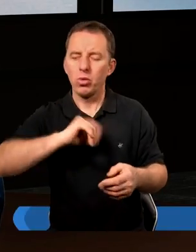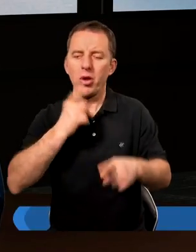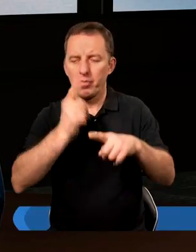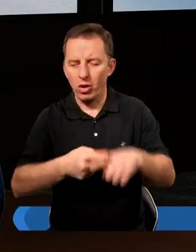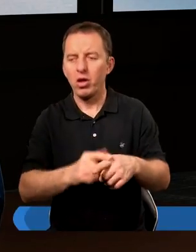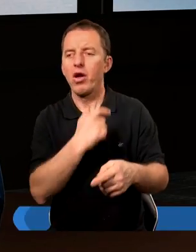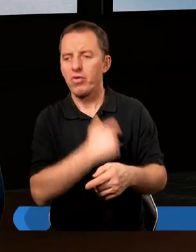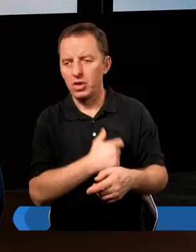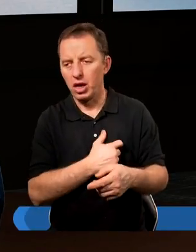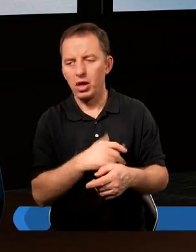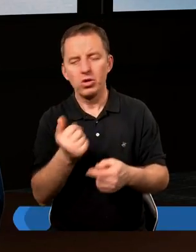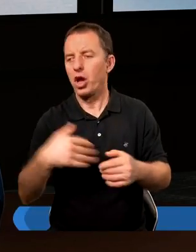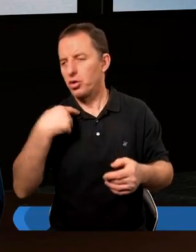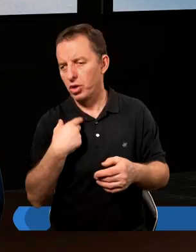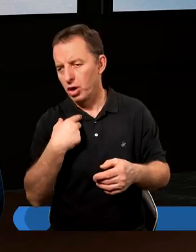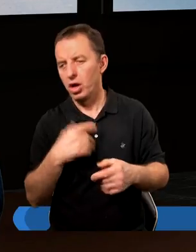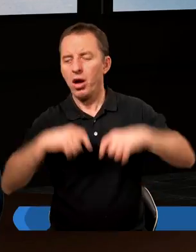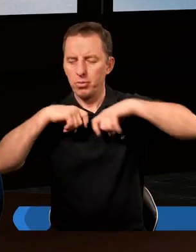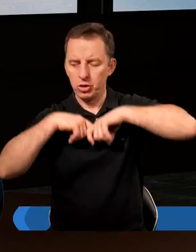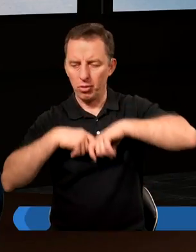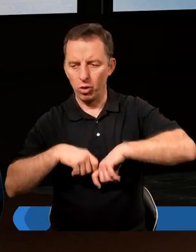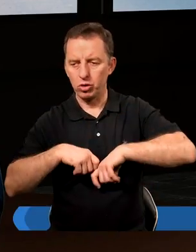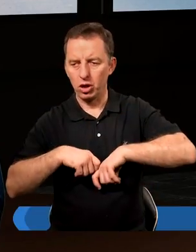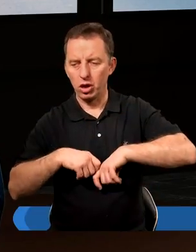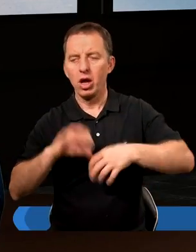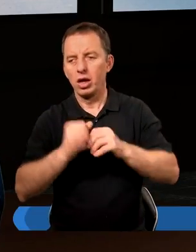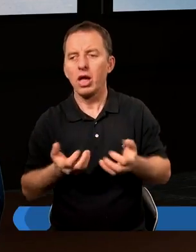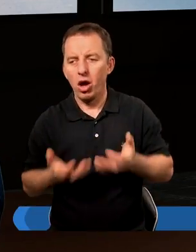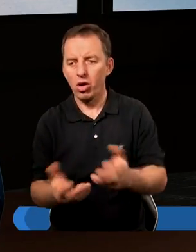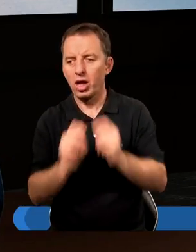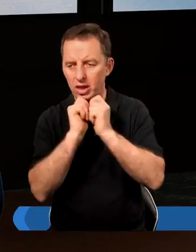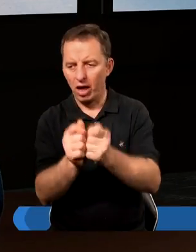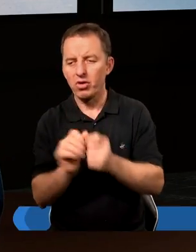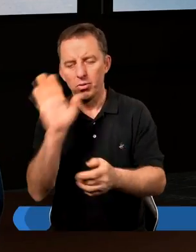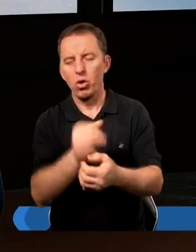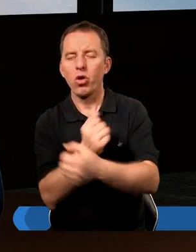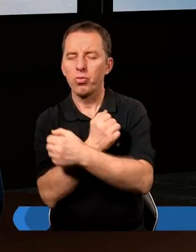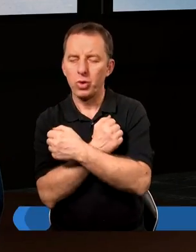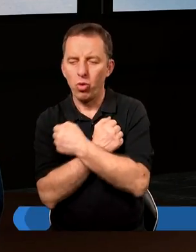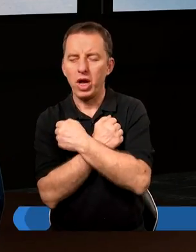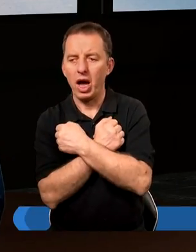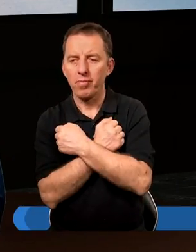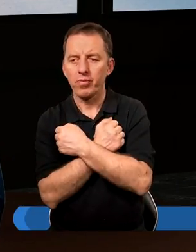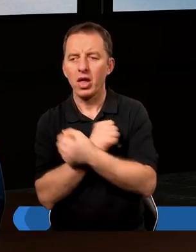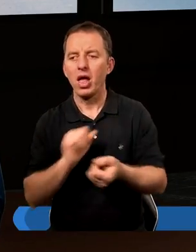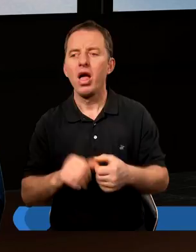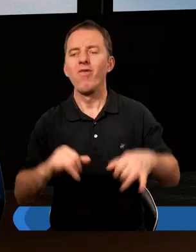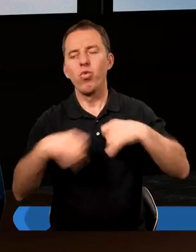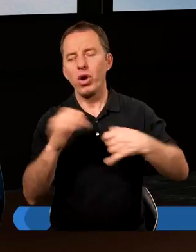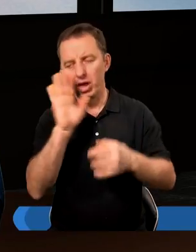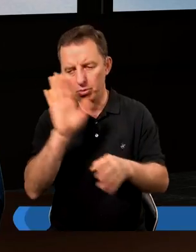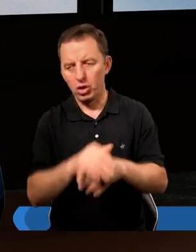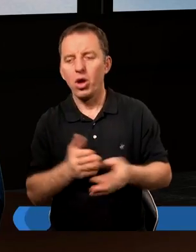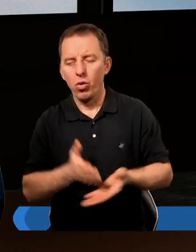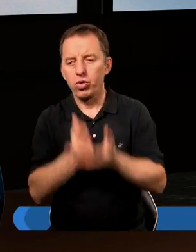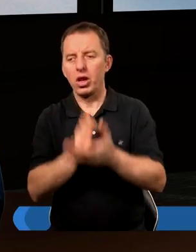sobie postanowił, sercu, nie z żalem albo z przymusu, gdyż ochotnego dawcę Bóg miłuje. A władny